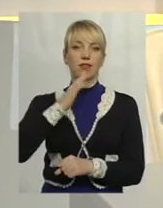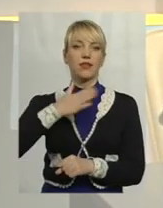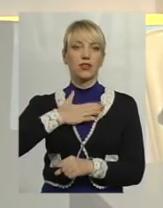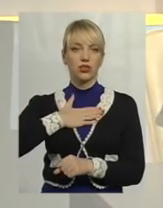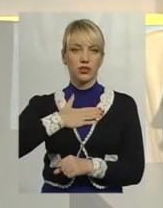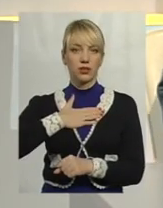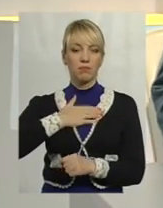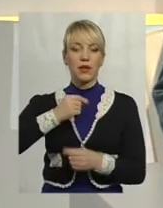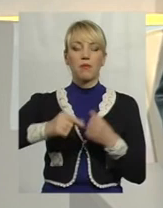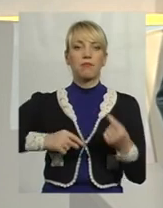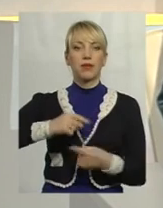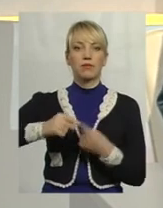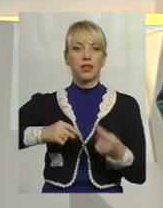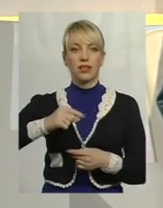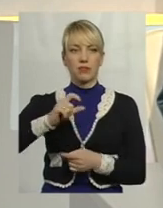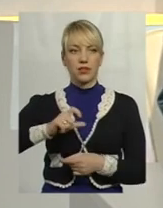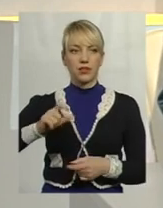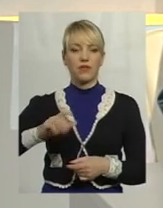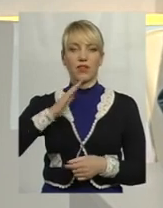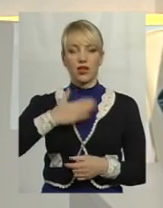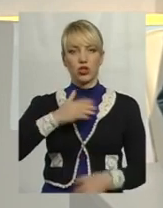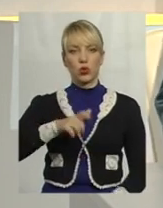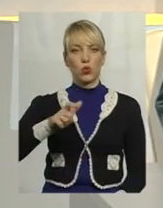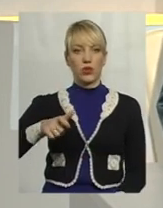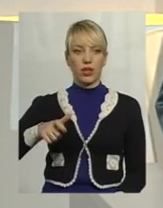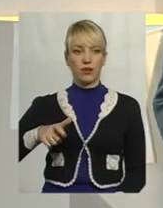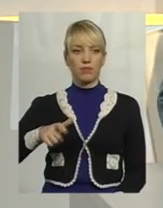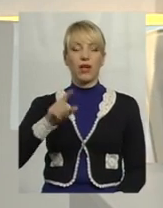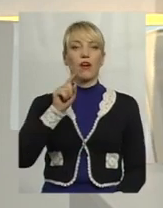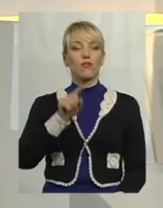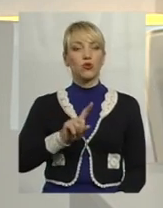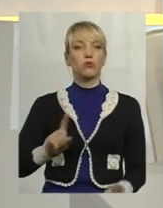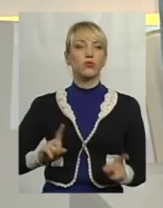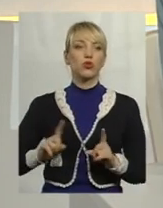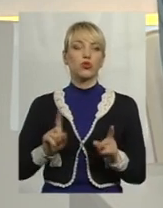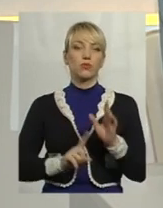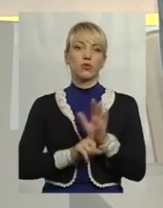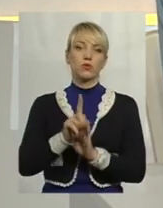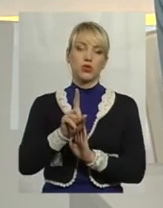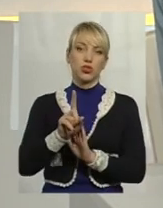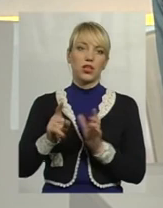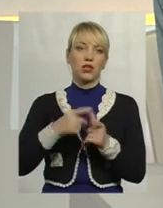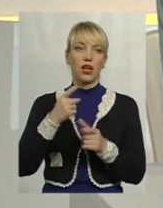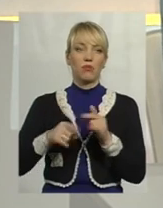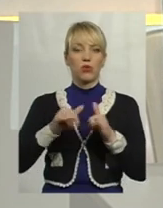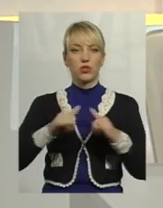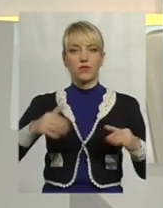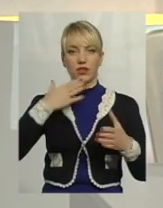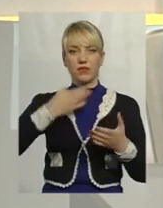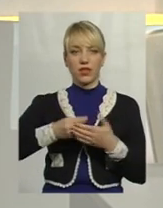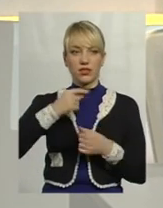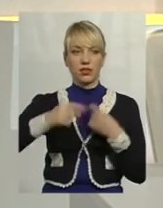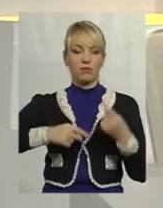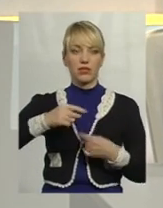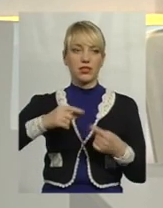підприємців, наших людей в тому, аби розпочинати або розвивати власний бізнес